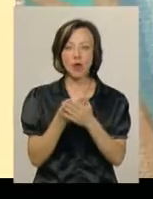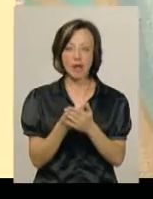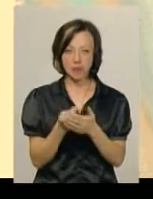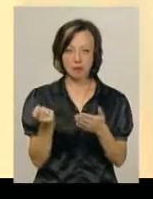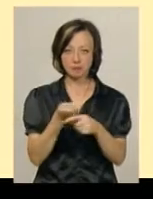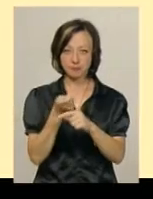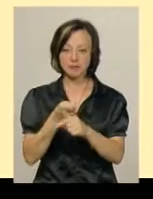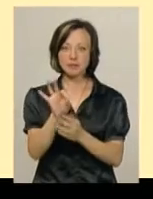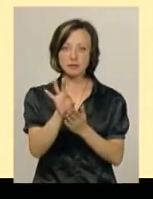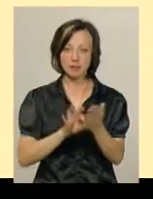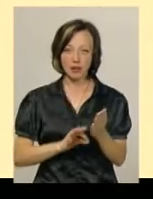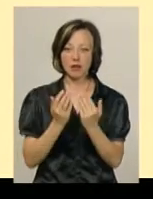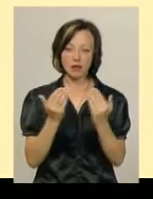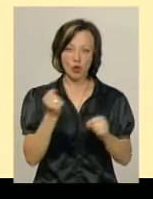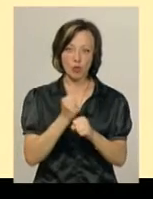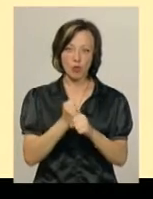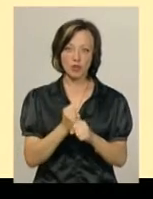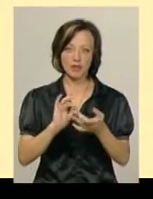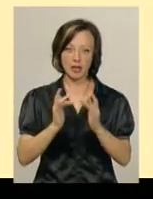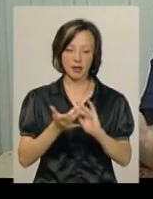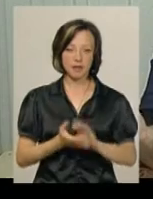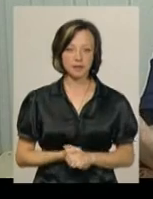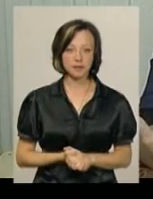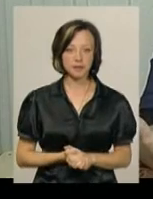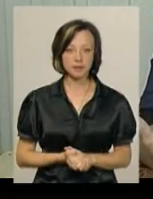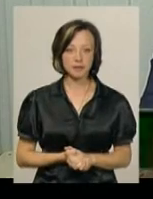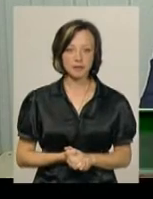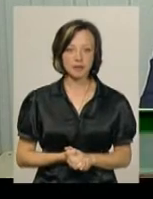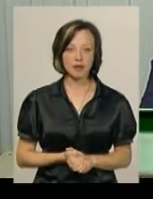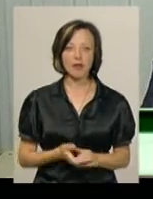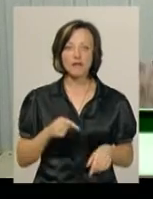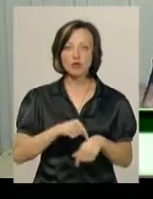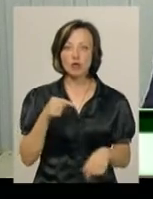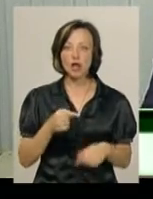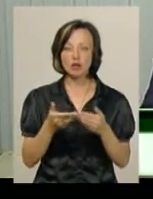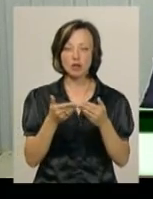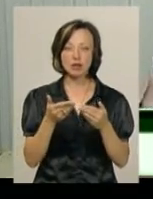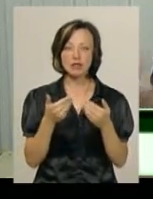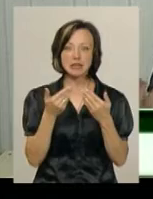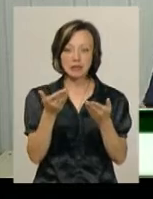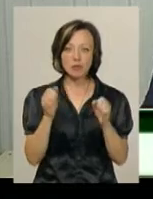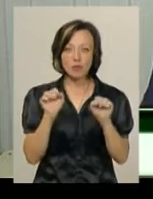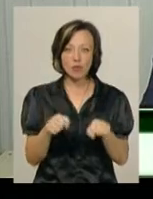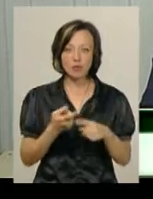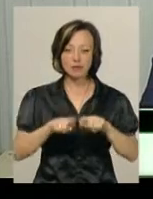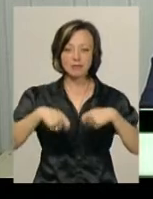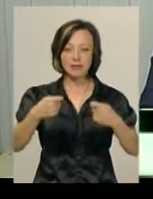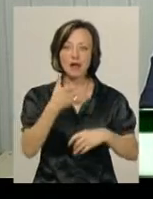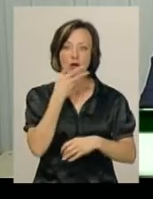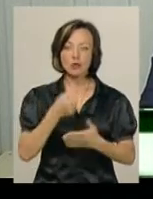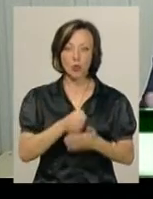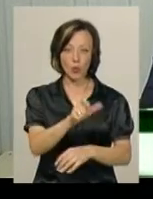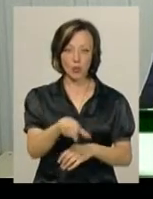гобеленами вийшла одразу, виставивши роботи в мережі інтернет. Це відчуття, що ти щось можеш, людям подобається, що ти несеш оцю красу до людей.